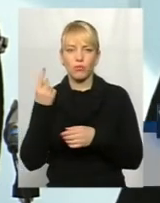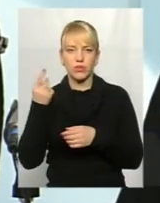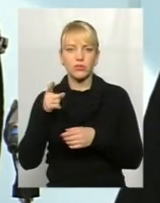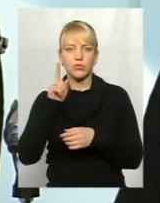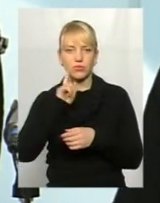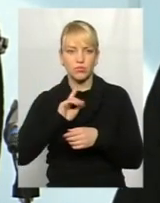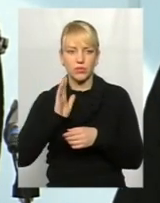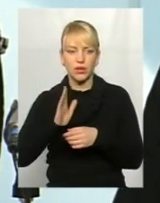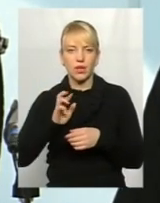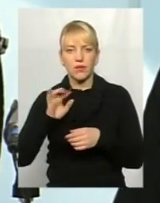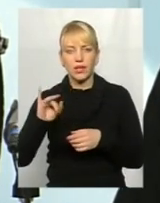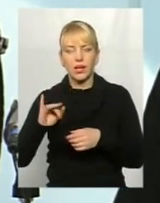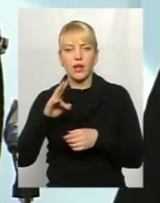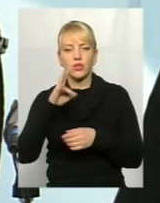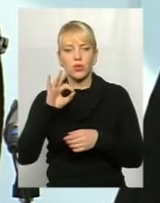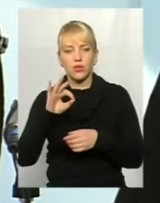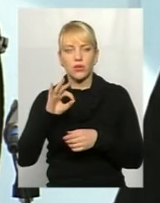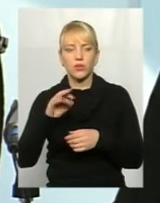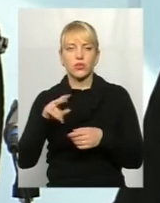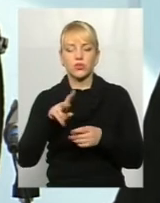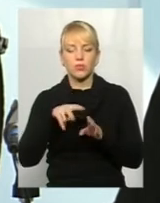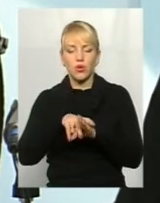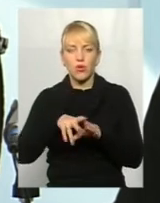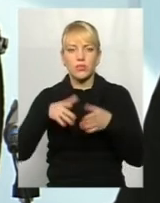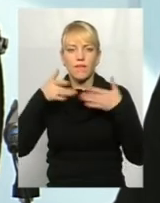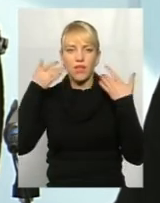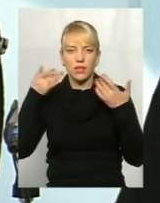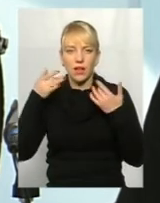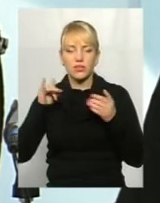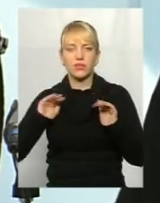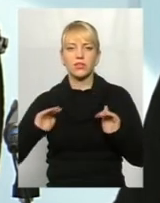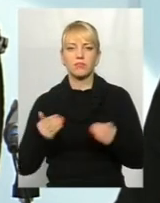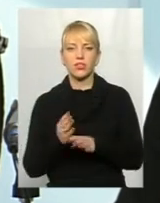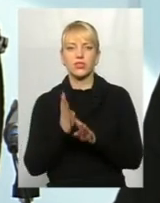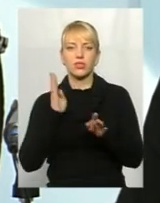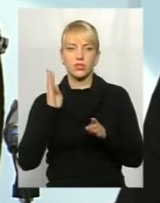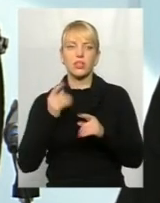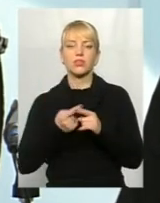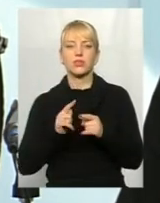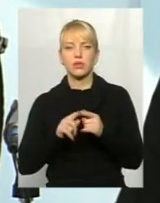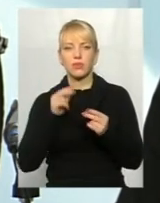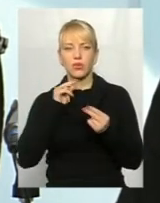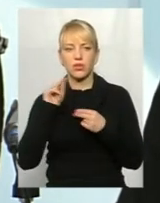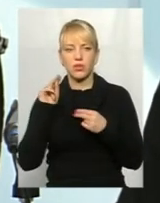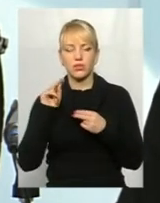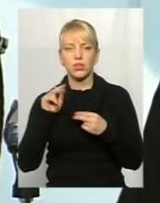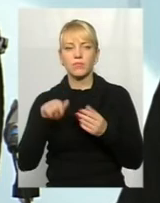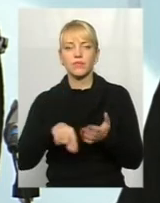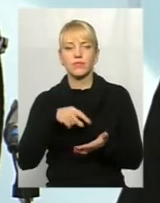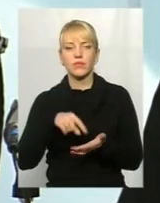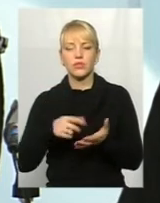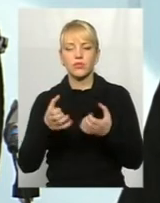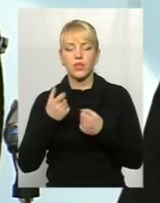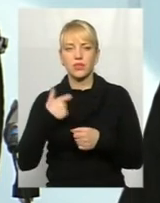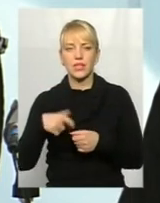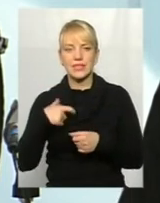краще. Але в плані розвантажити і зменшити черги, це значно покращить. Місто взяли